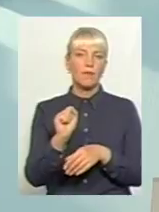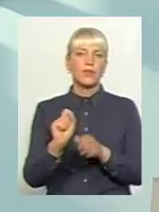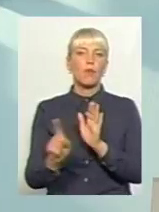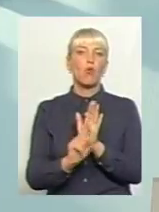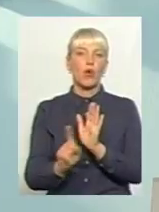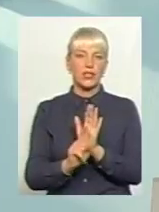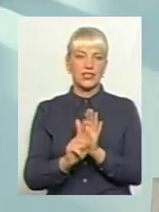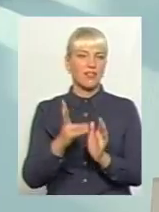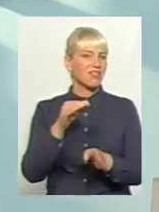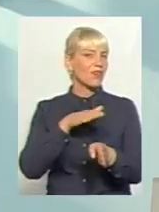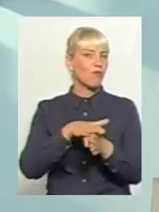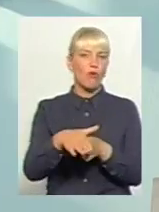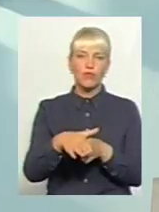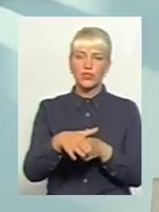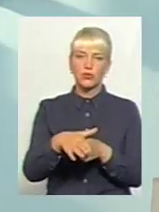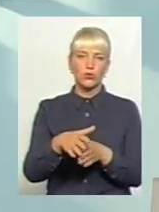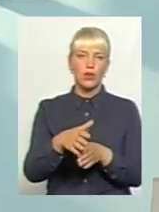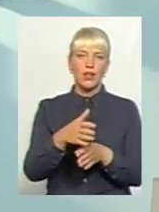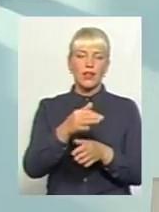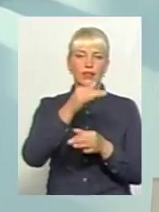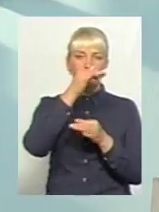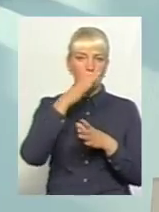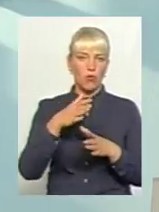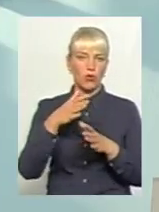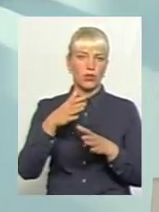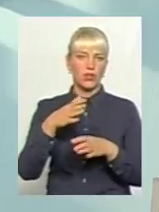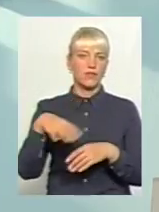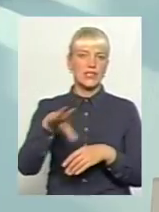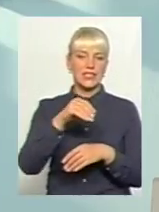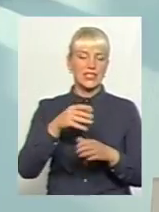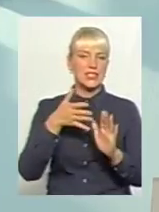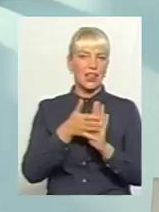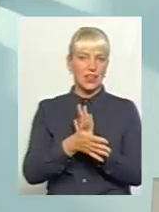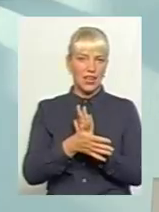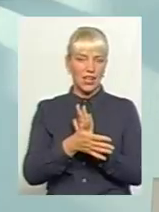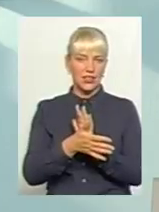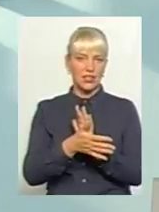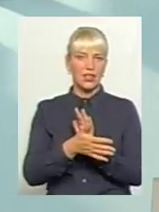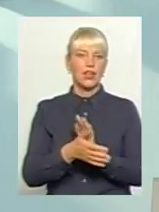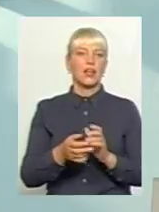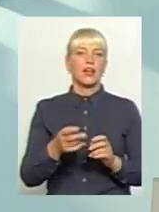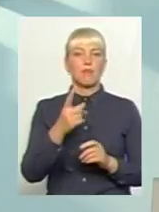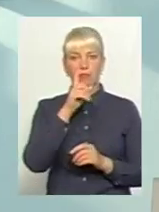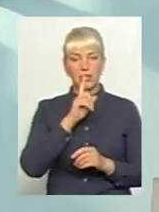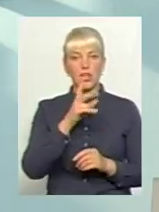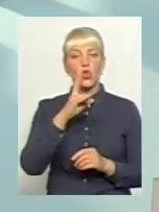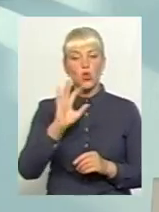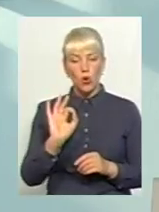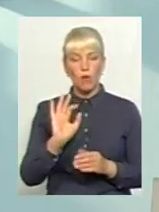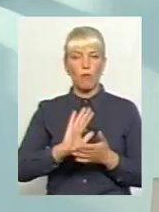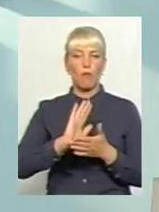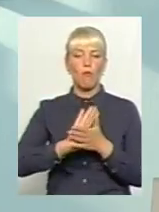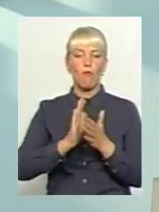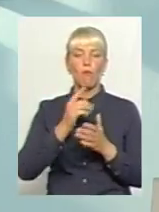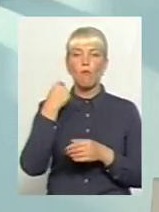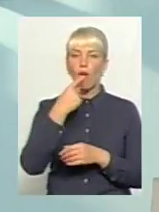Звичайно, що вони повністю не покривали всіх затрат. Місяць. Так, але мова йшла про створення